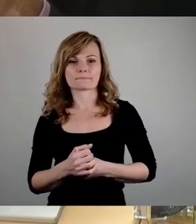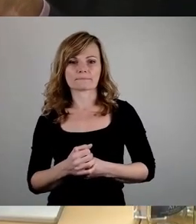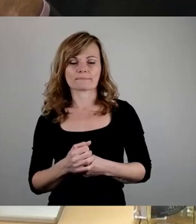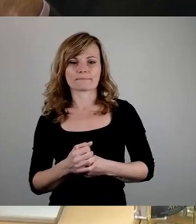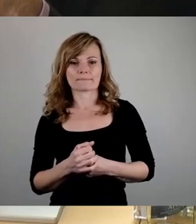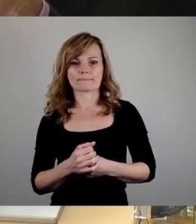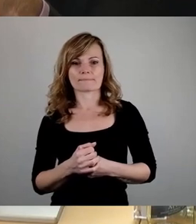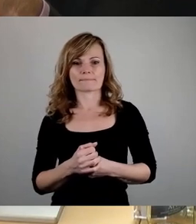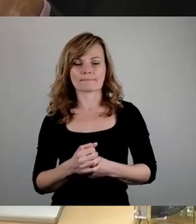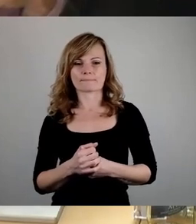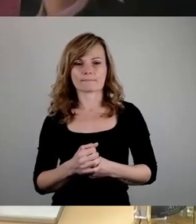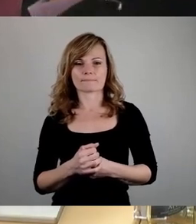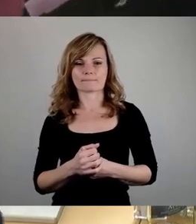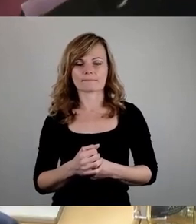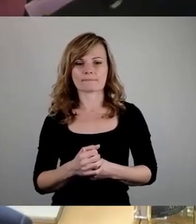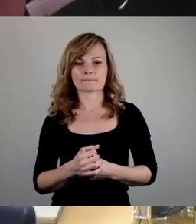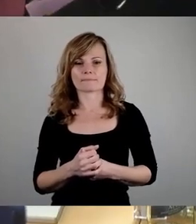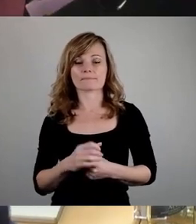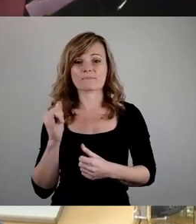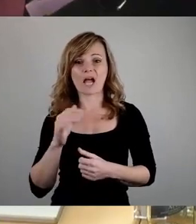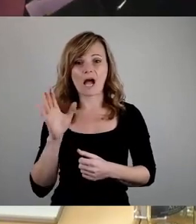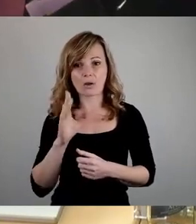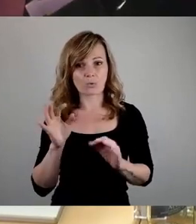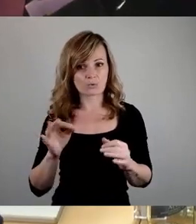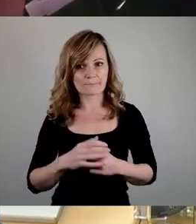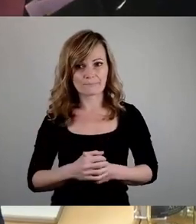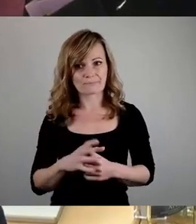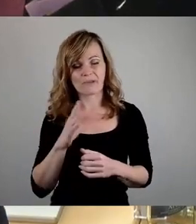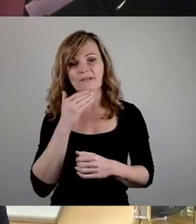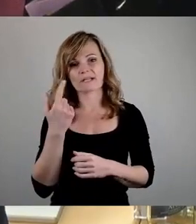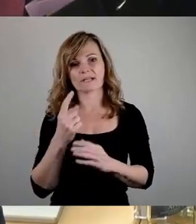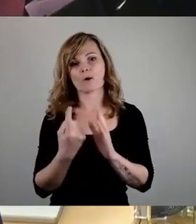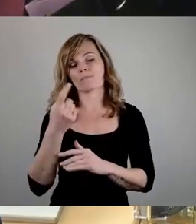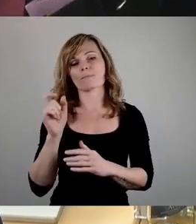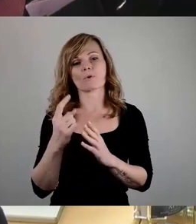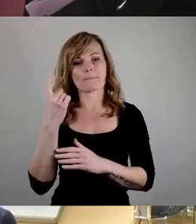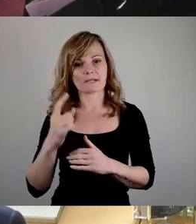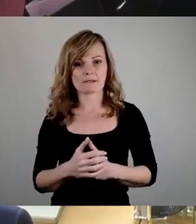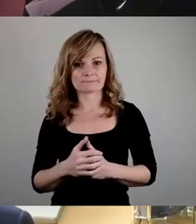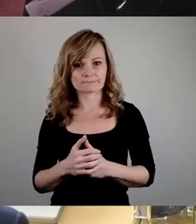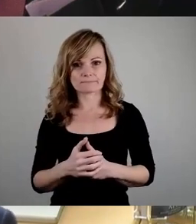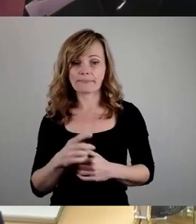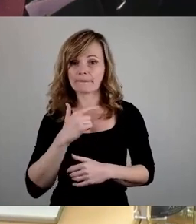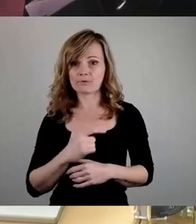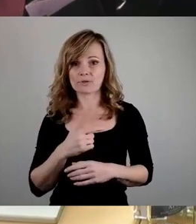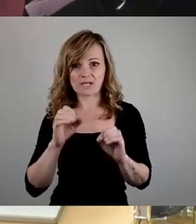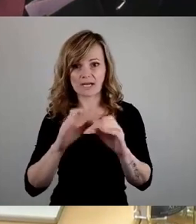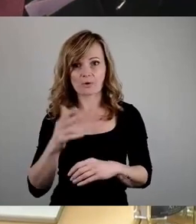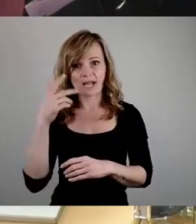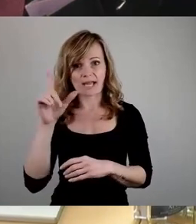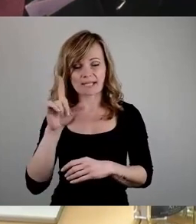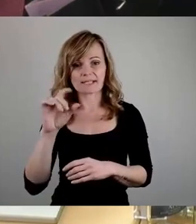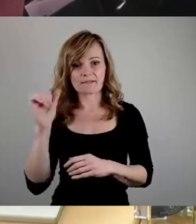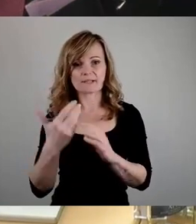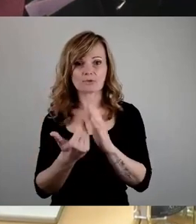Ja, hallo, also gut. Vielen Dank, Herr Oberbürgermeister. Das ist natürlich eine persönliche Erklärung, wenn man nicht dazu führt, dass gleich wieder neue